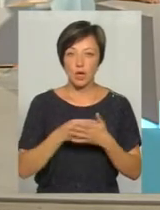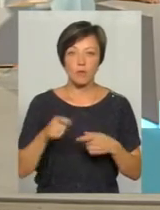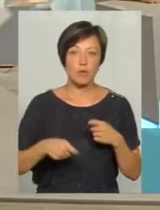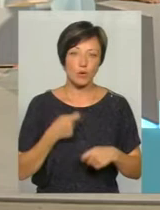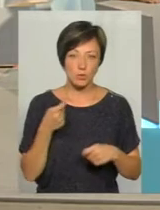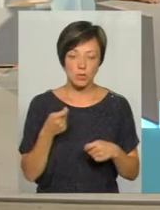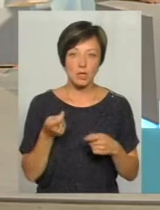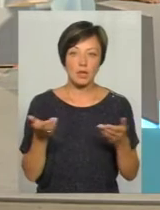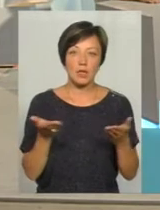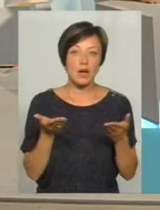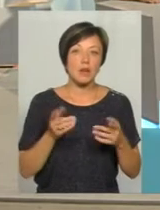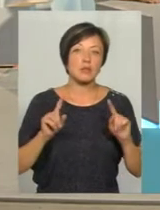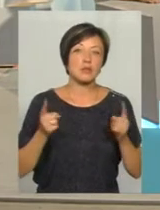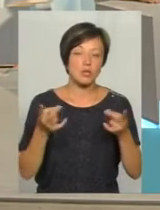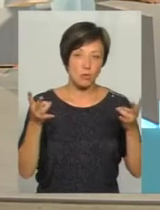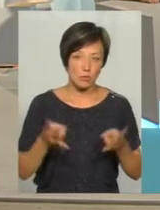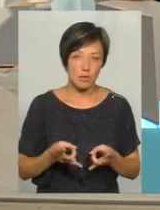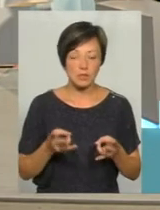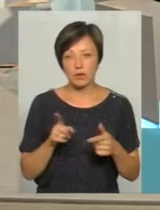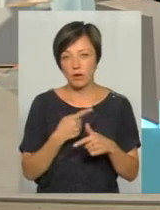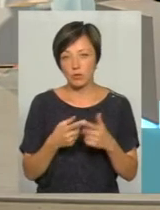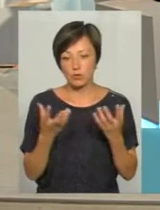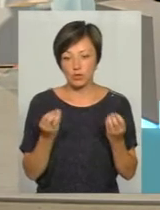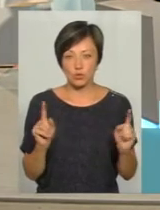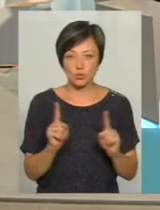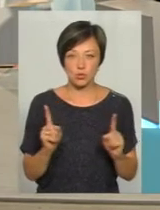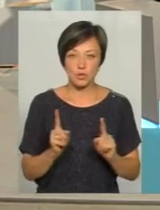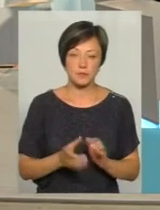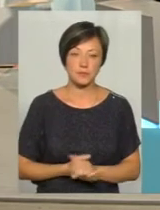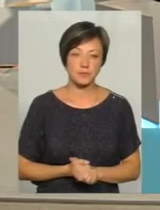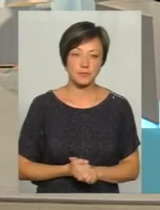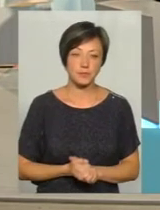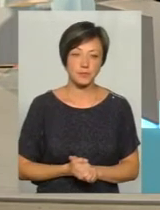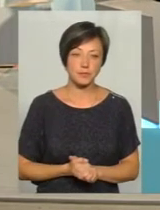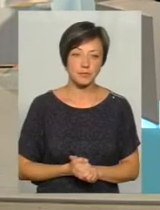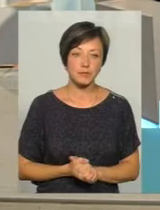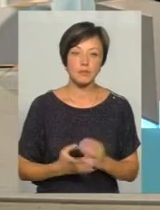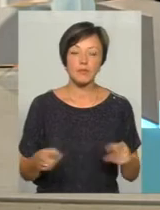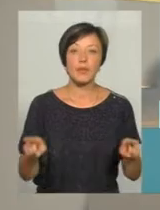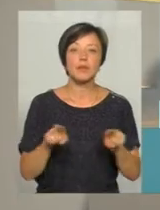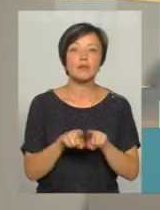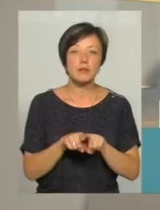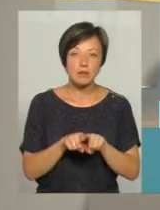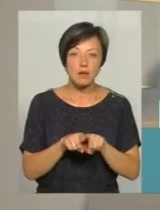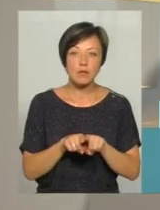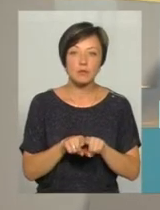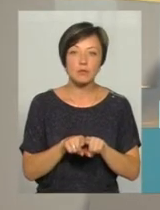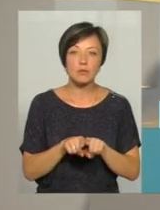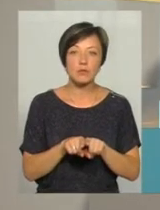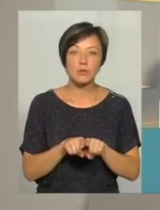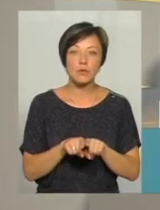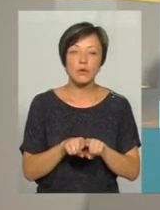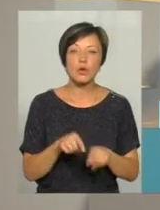Там якась крайня необхідність або там ще щось. От так само торкнусясь через